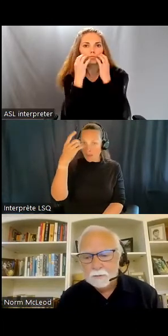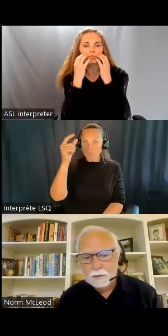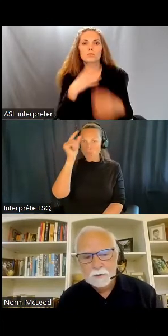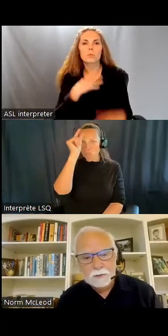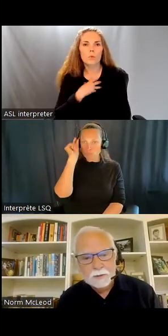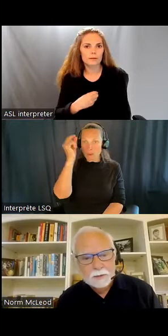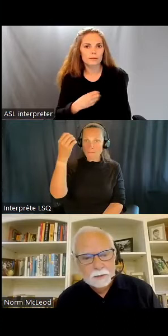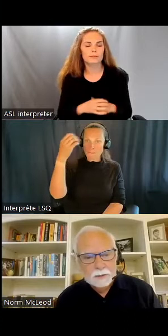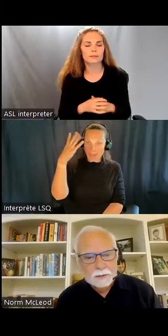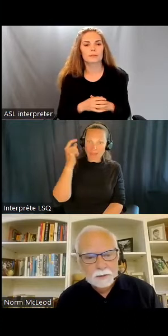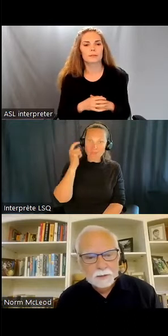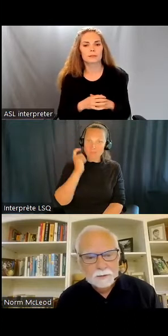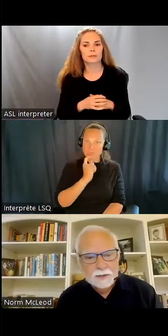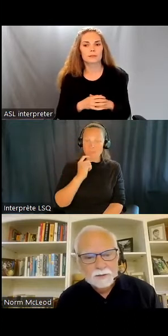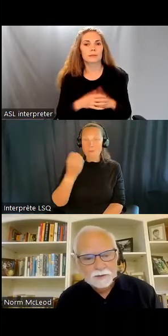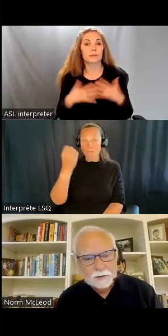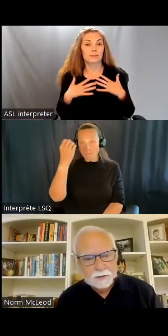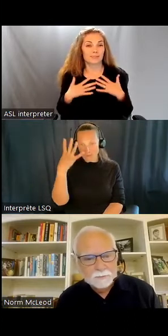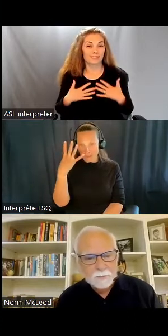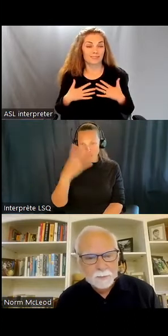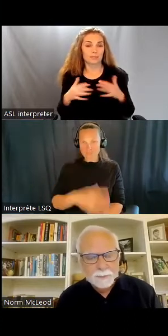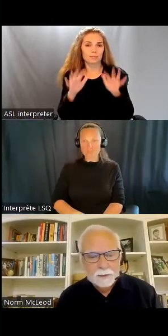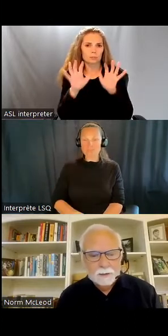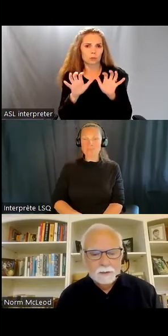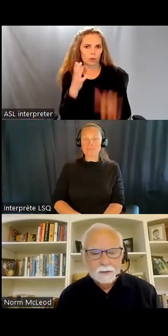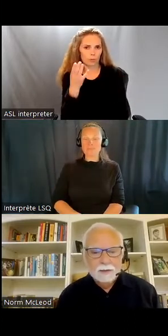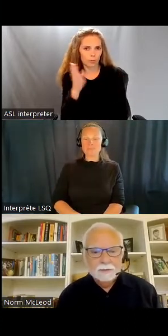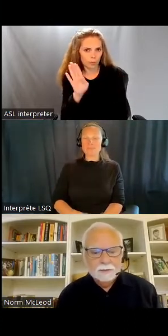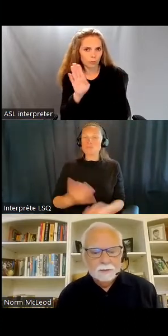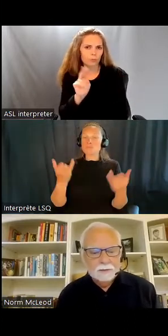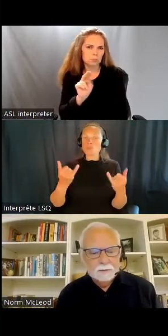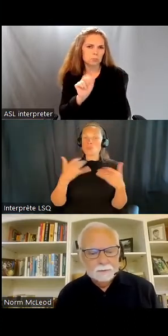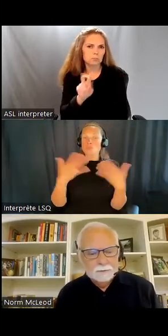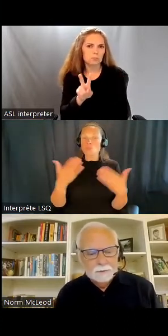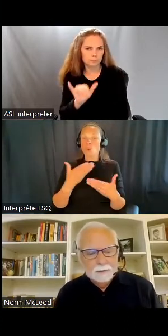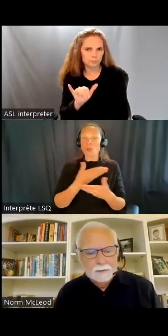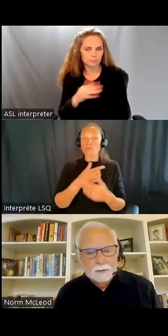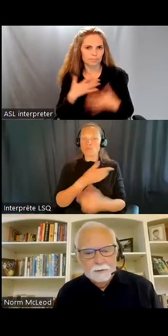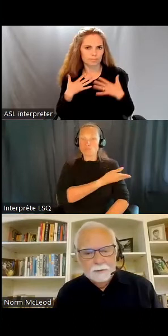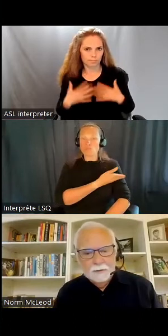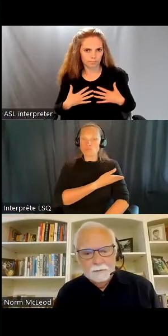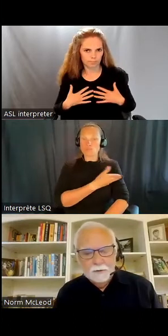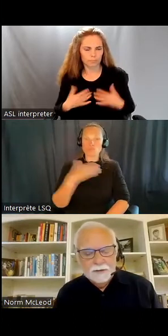je porte un tee-shirt bleu foncé